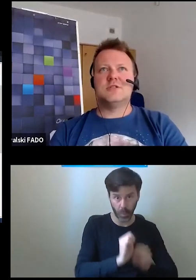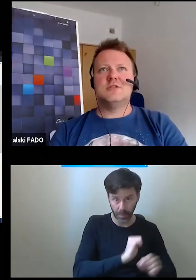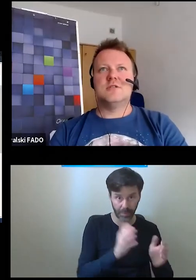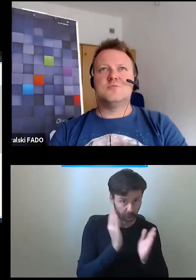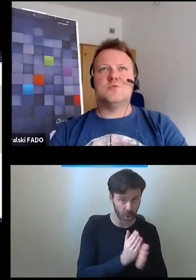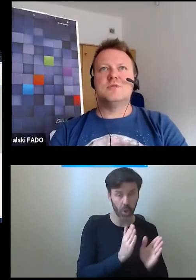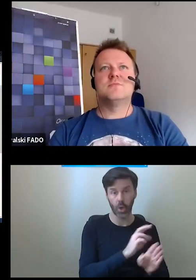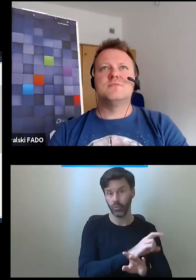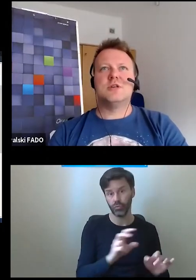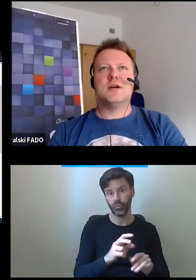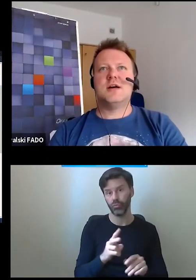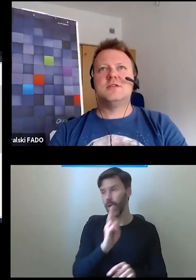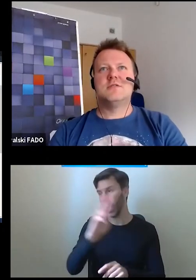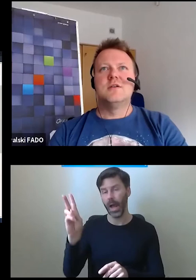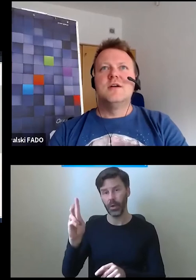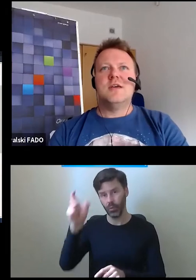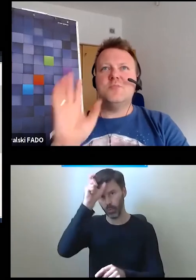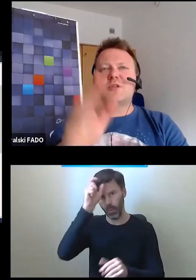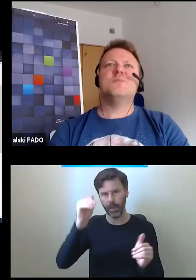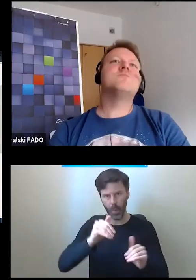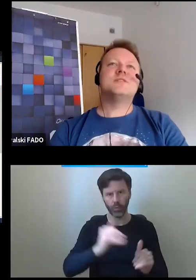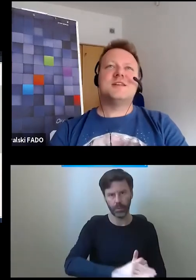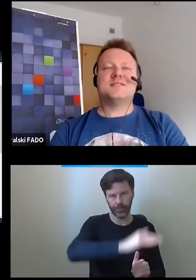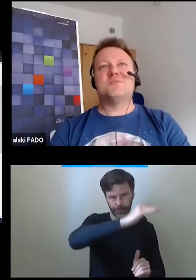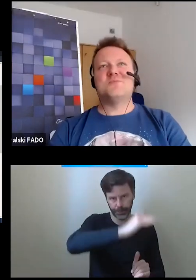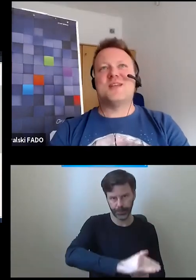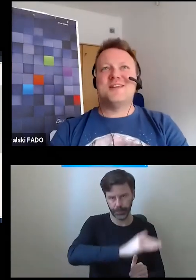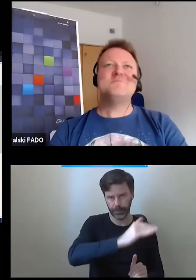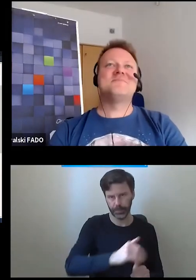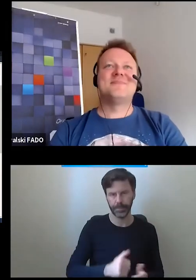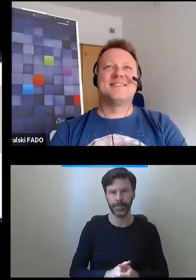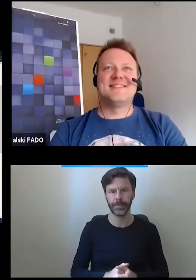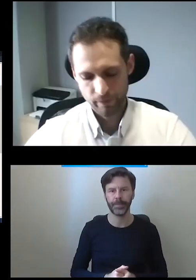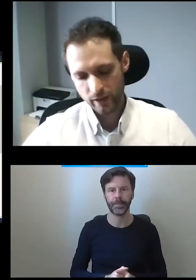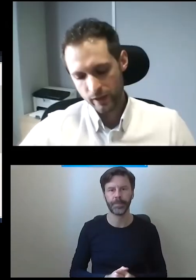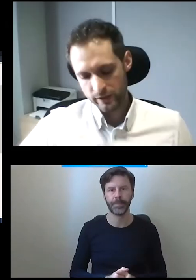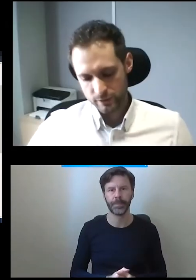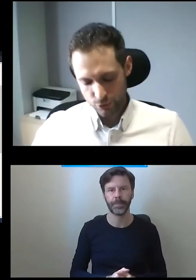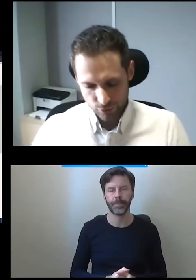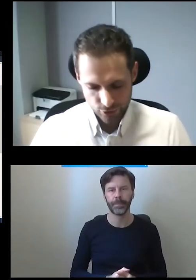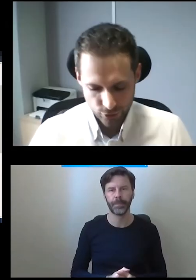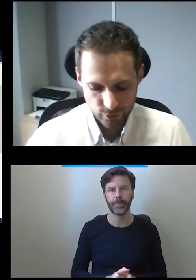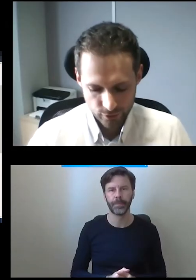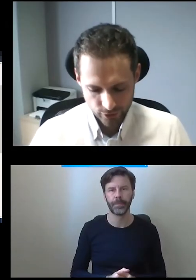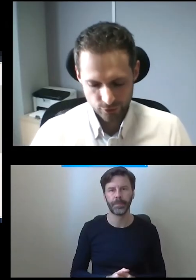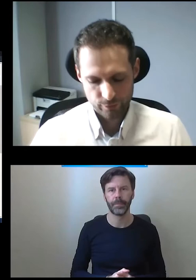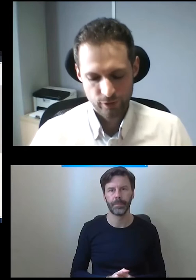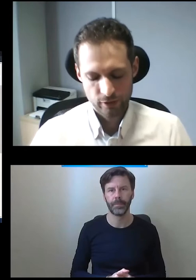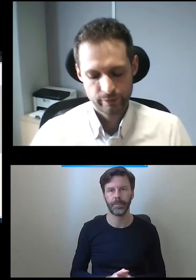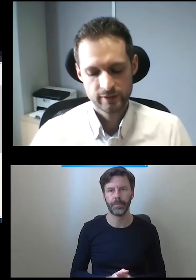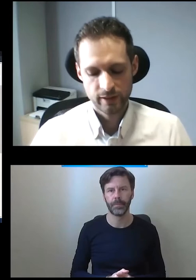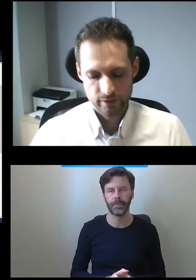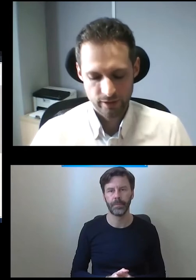czy każdy inny też mógłby przyjechać? I potem będzie następne pytanie. Ok. Także przygotowując się do tego, do tego